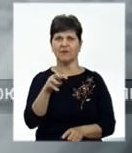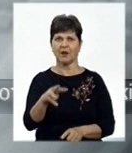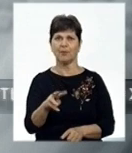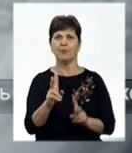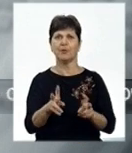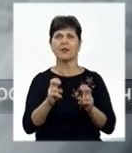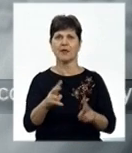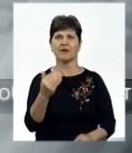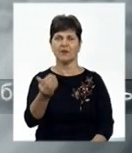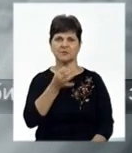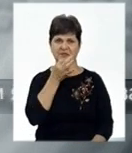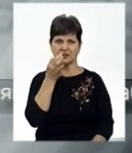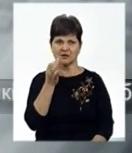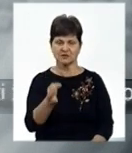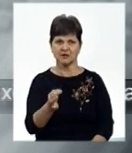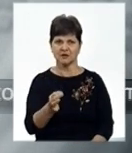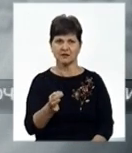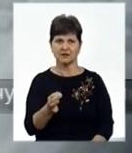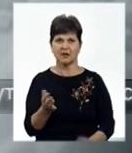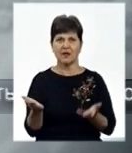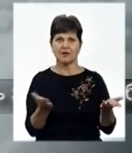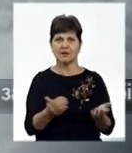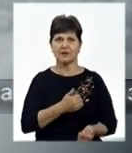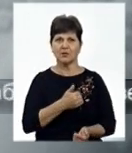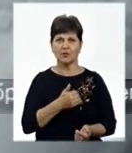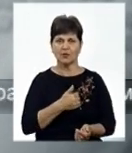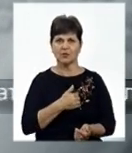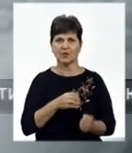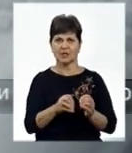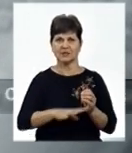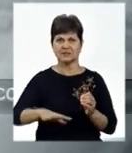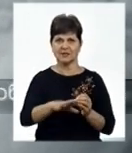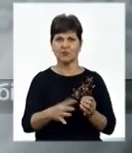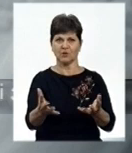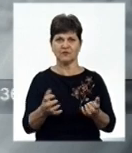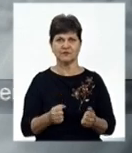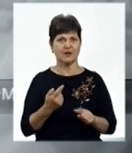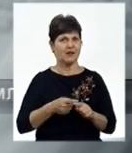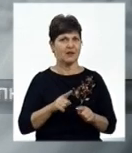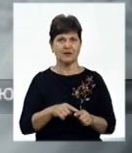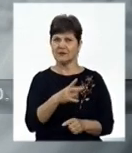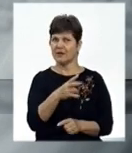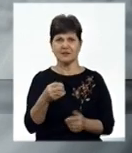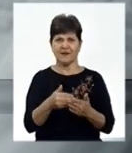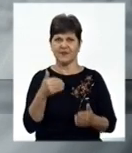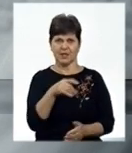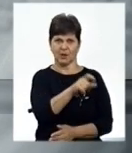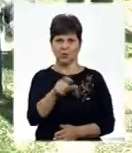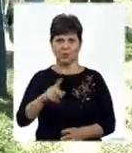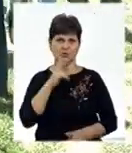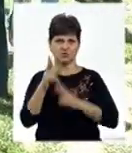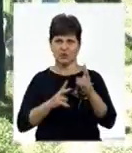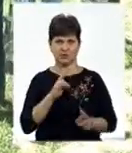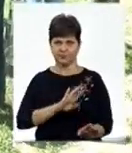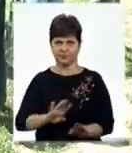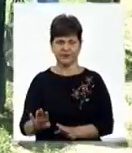сказати, які хочуть десь вліз до землі взяти вони. Це не від людей. Тут люди ці не при чому.